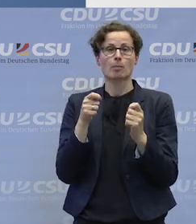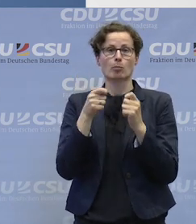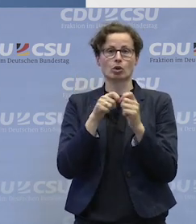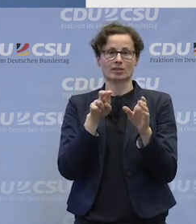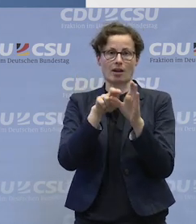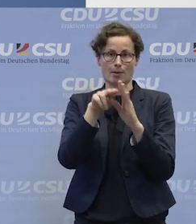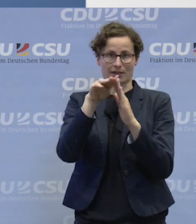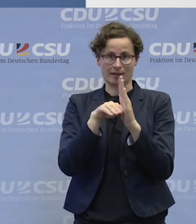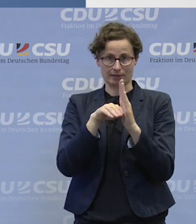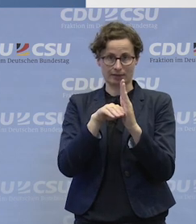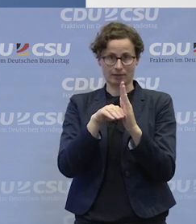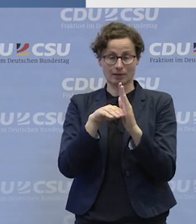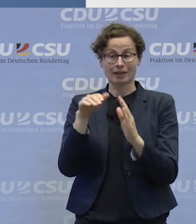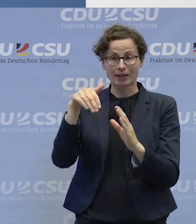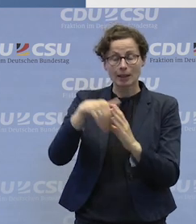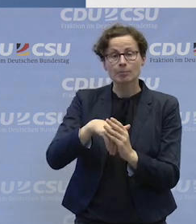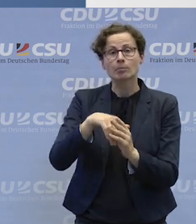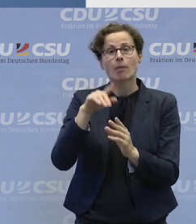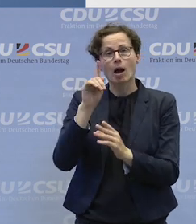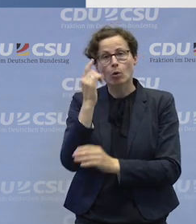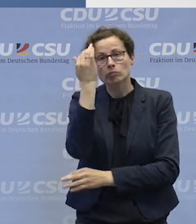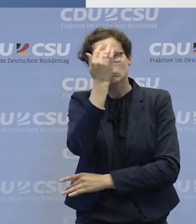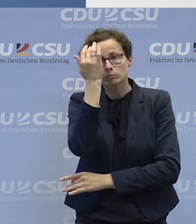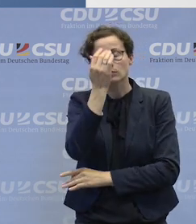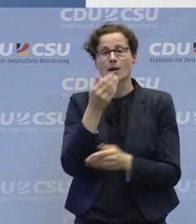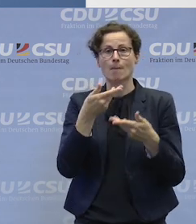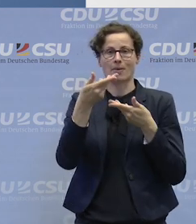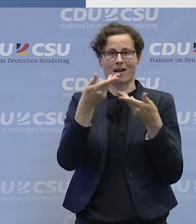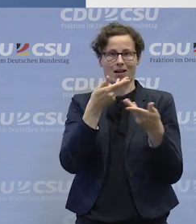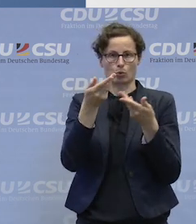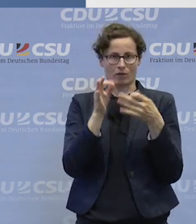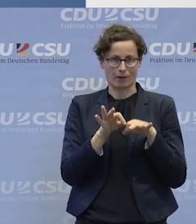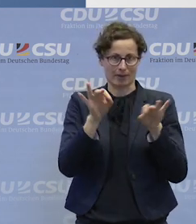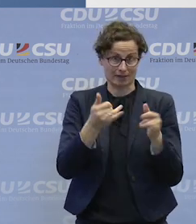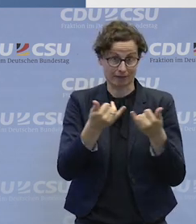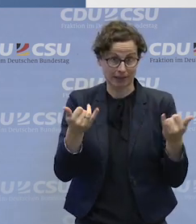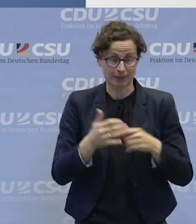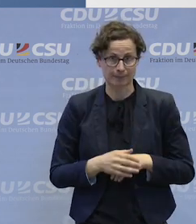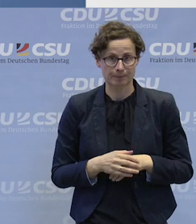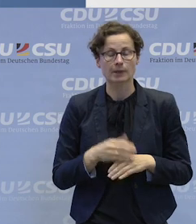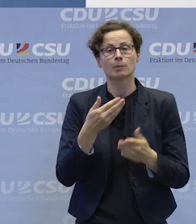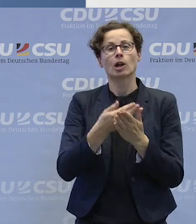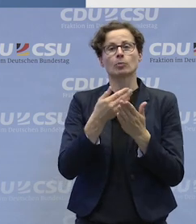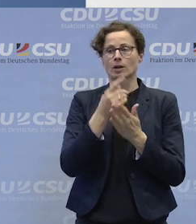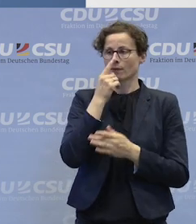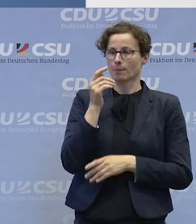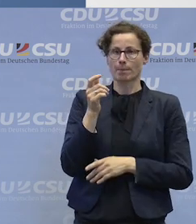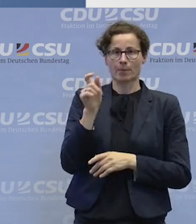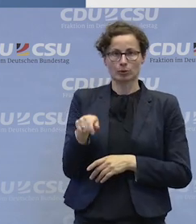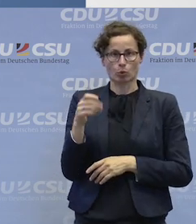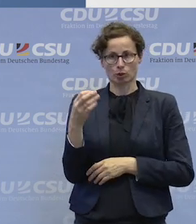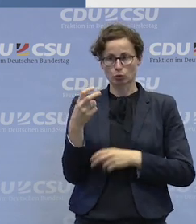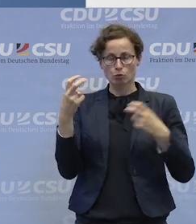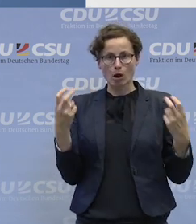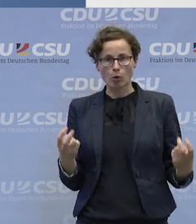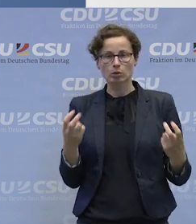verbessert werden. Wie kann man dafür sorgen, dass vor Ort, da wo wir zu Hause sind, dann auch eine Beratung stattfindet